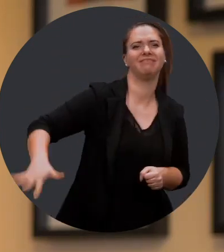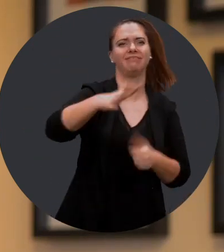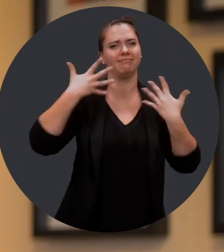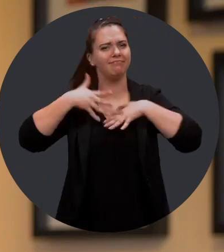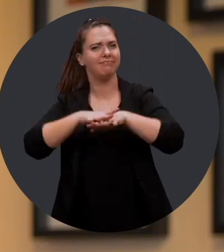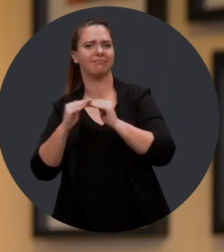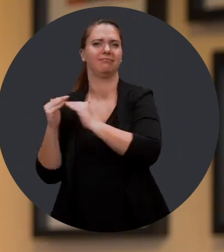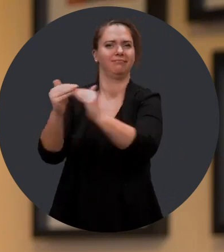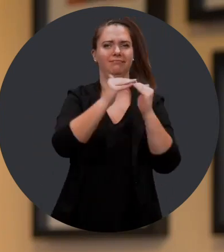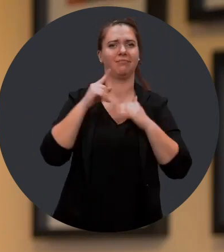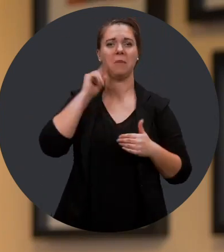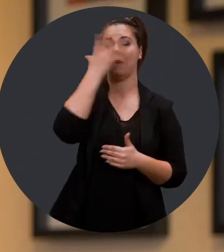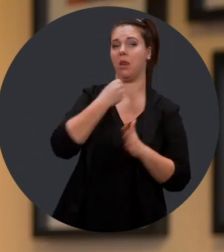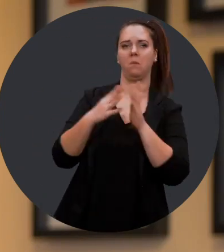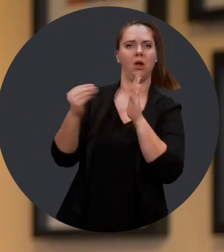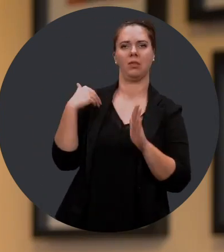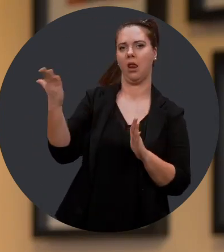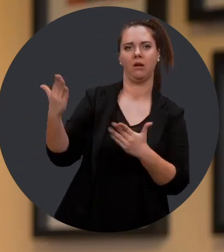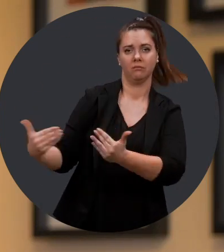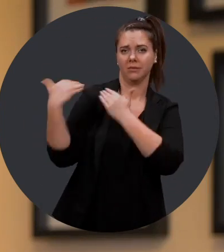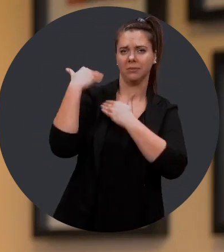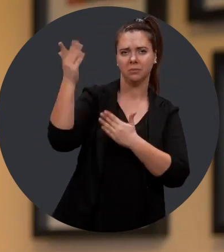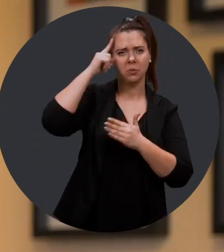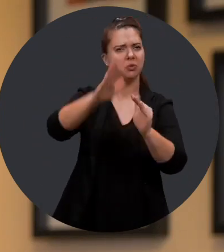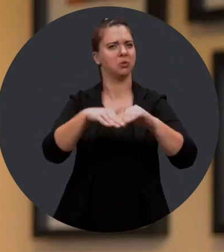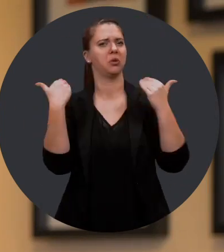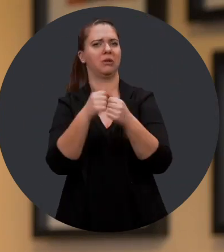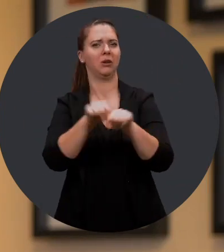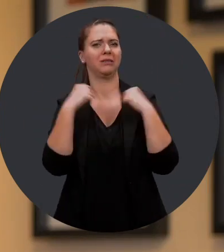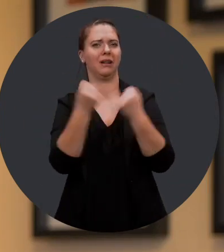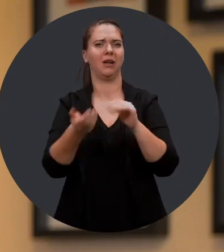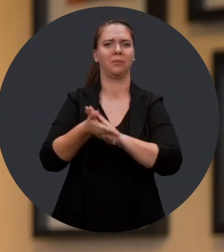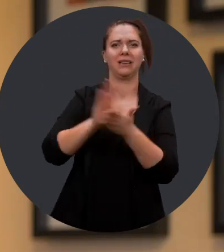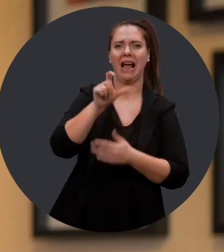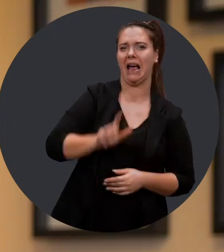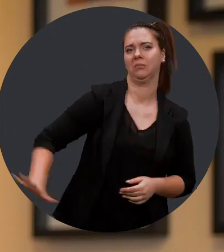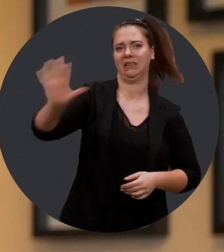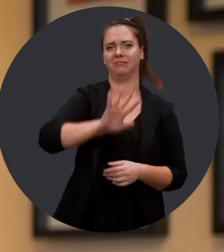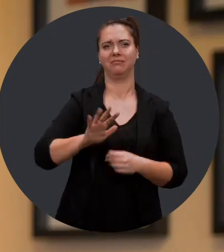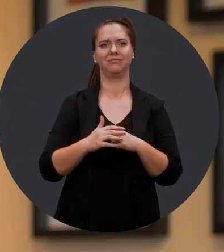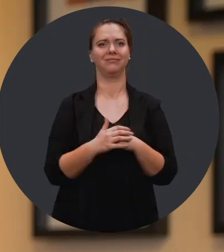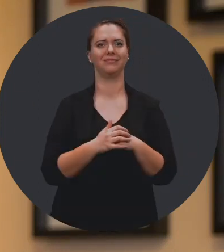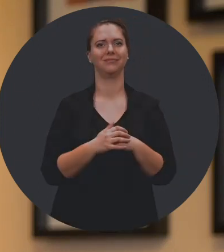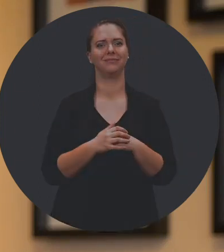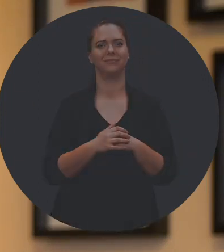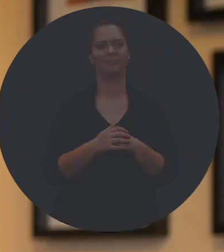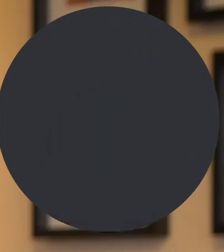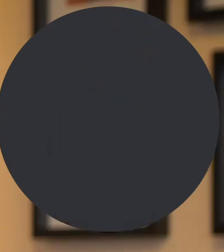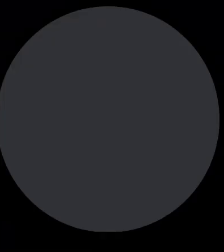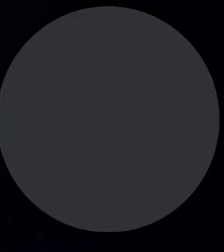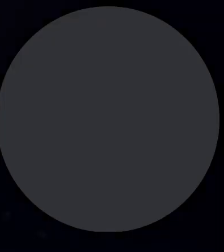de milieux de travail plus inclusifs. Vous êtes un véritable exemple de responsabilité sociale pour toutes les entreprises du Québec.